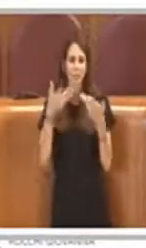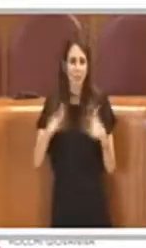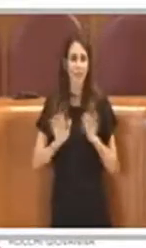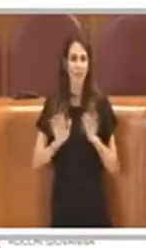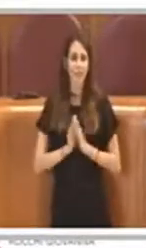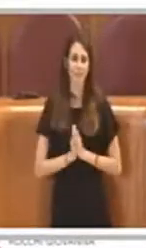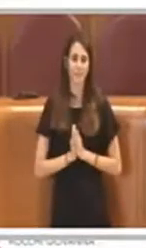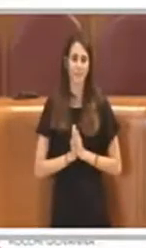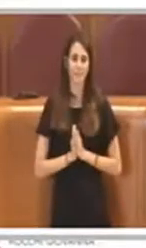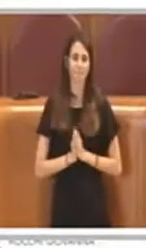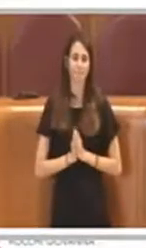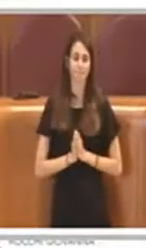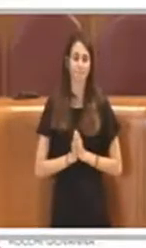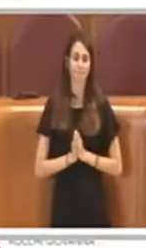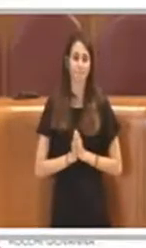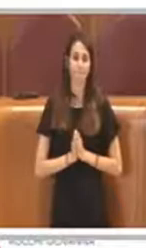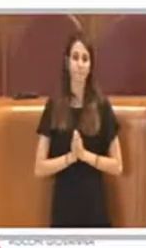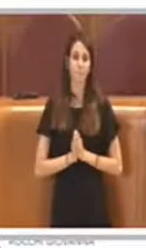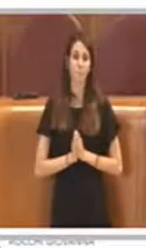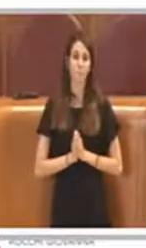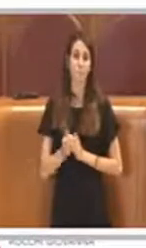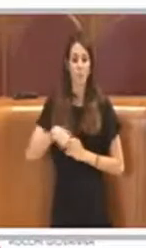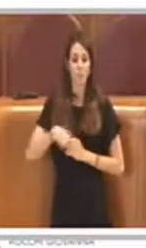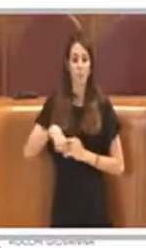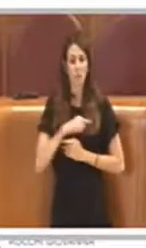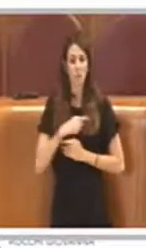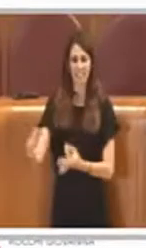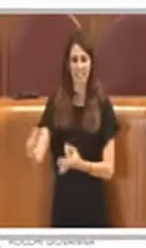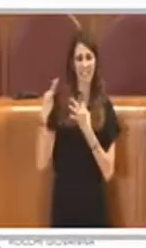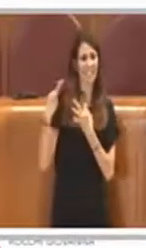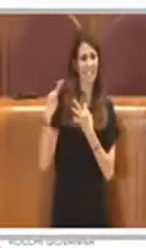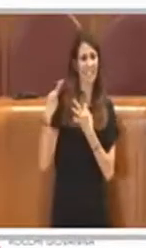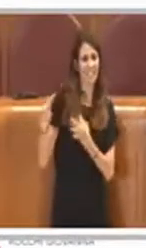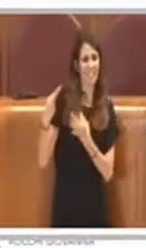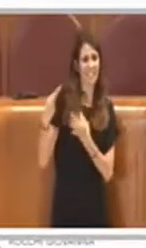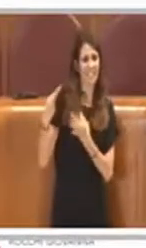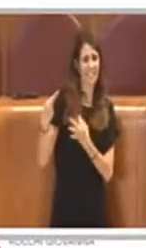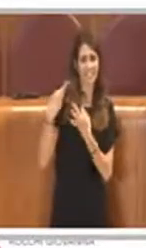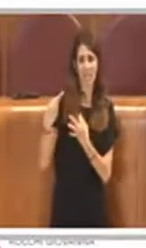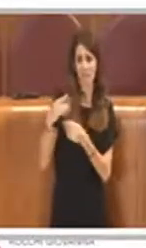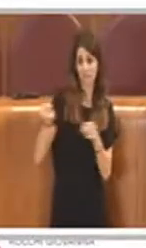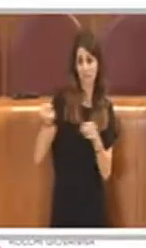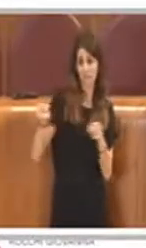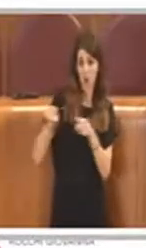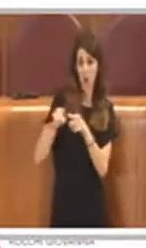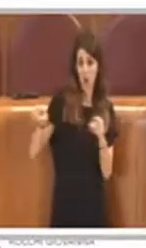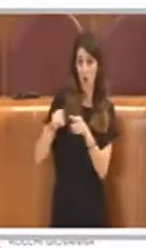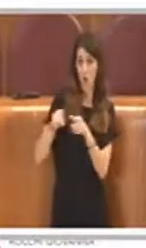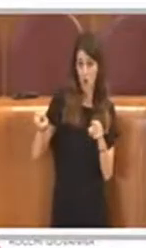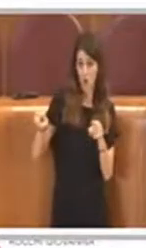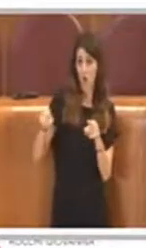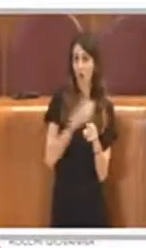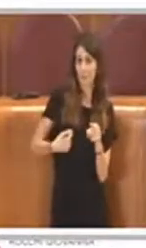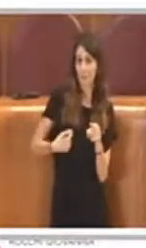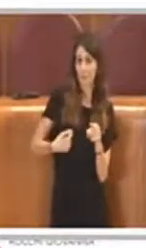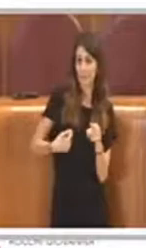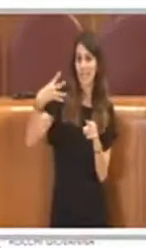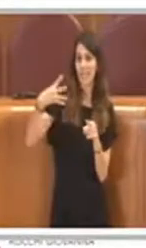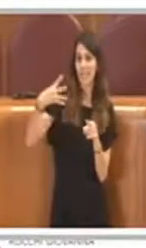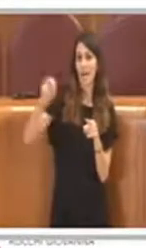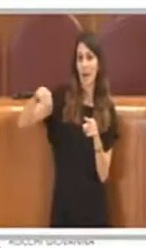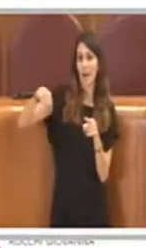Per cui, visto che riceviamo critiche in particolare, ho sentito gli ultimi interventi della consigliera Mennuni,